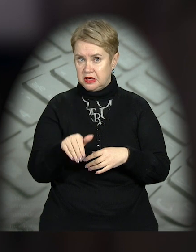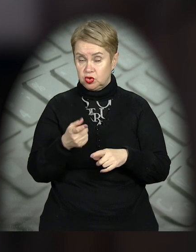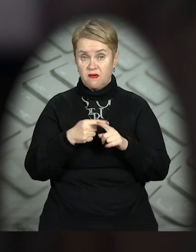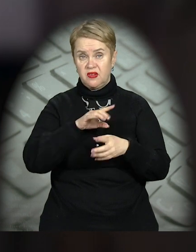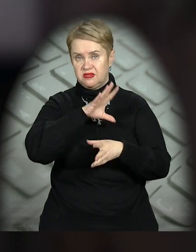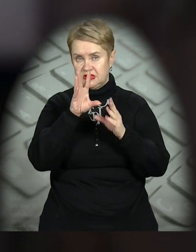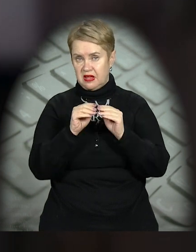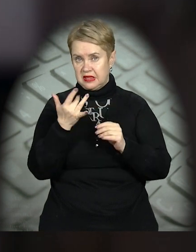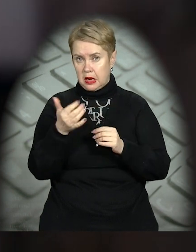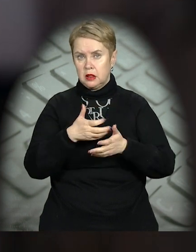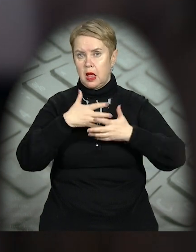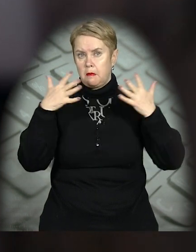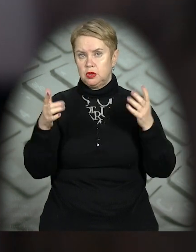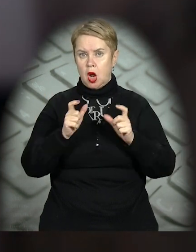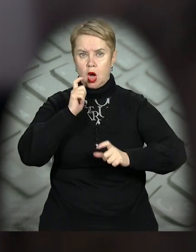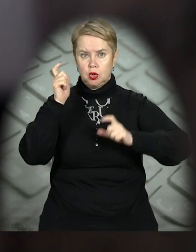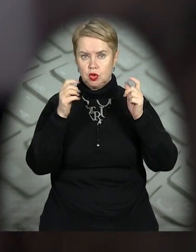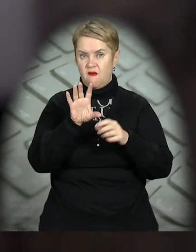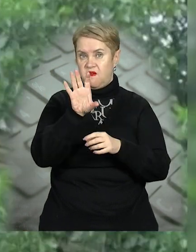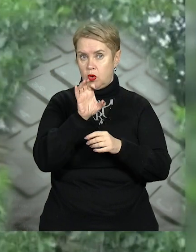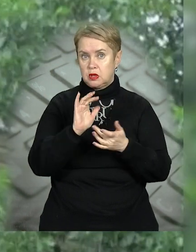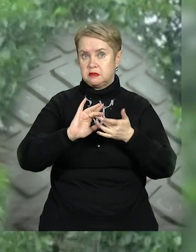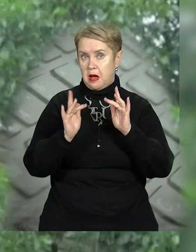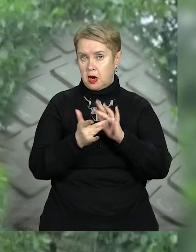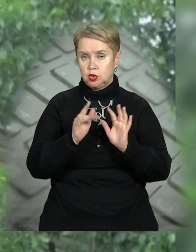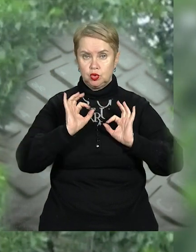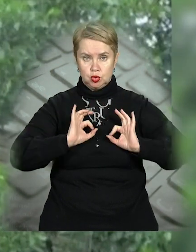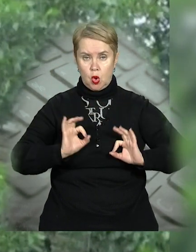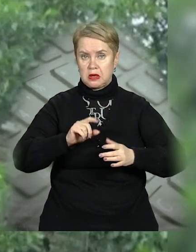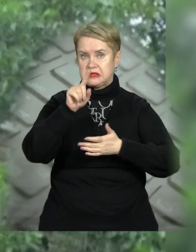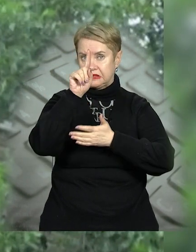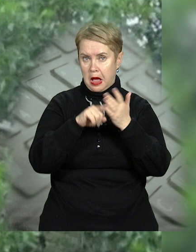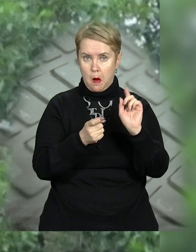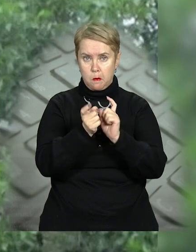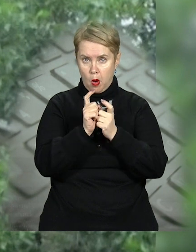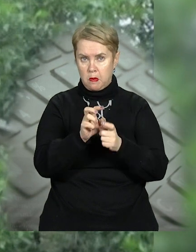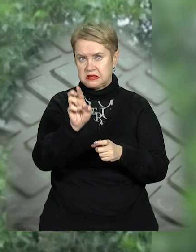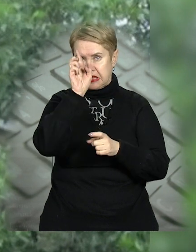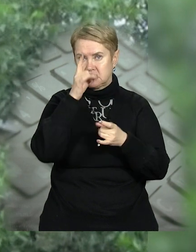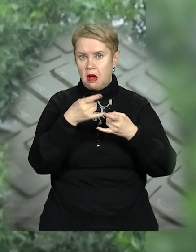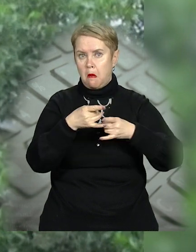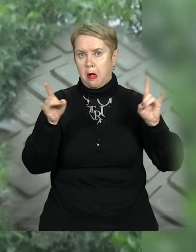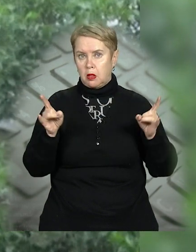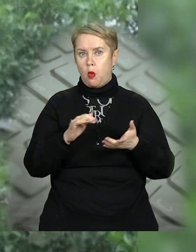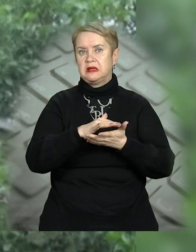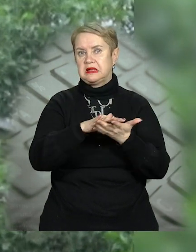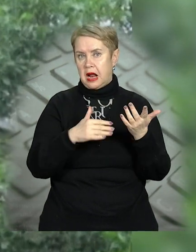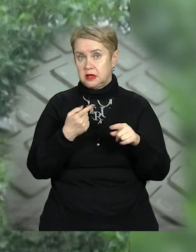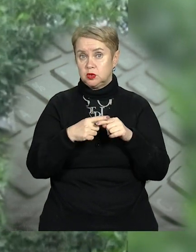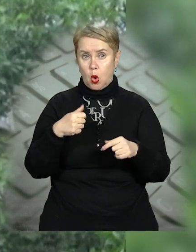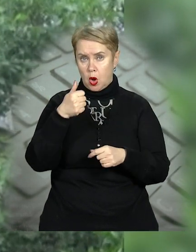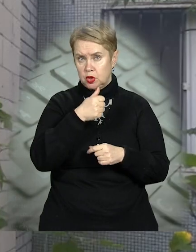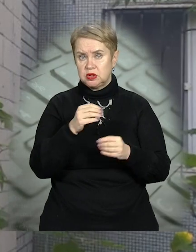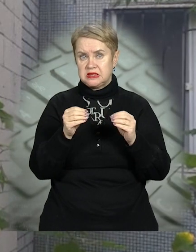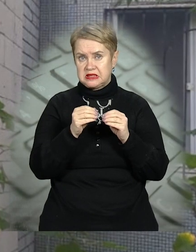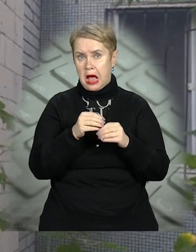Ось всього декілька найбільш кричущих фото з мережі. Чиновники запевняють, боротьба з царськими балконами триває. Цьогоріч кілька